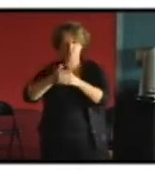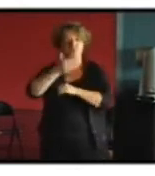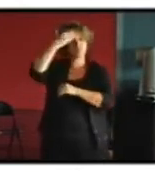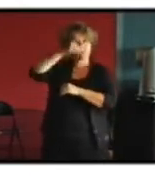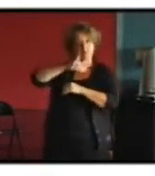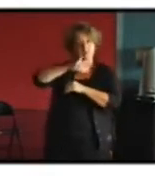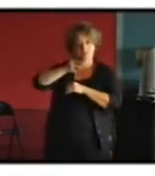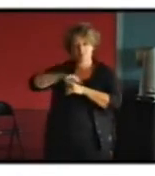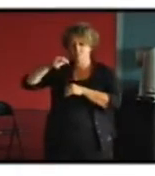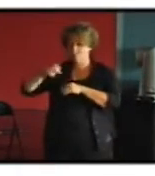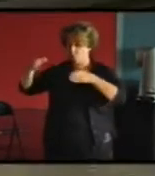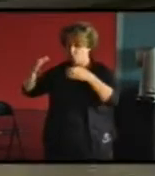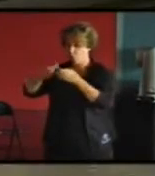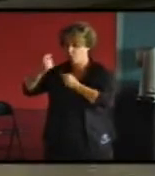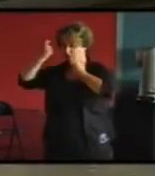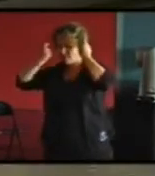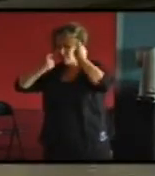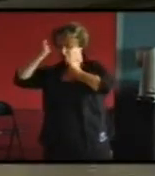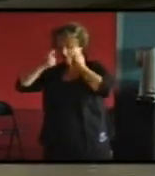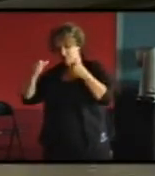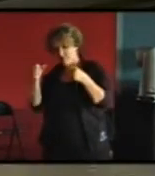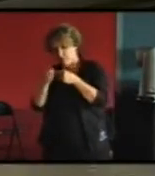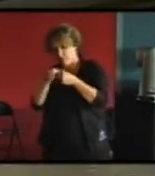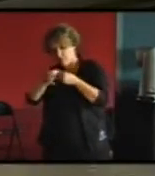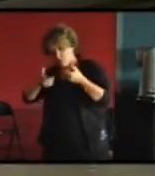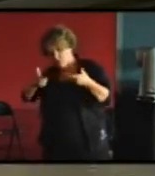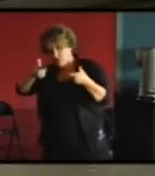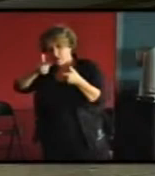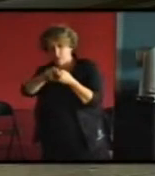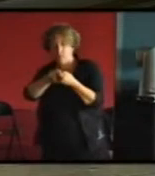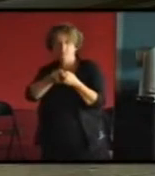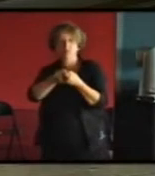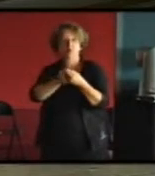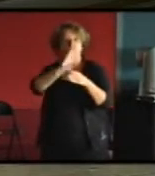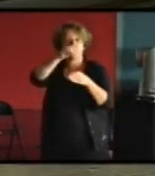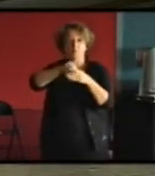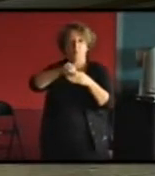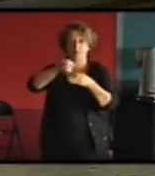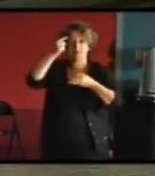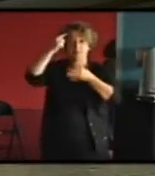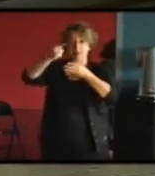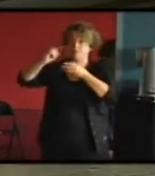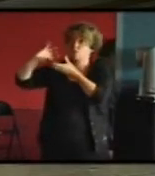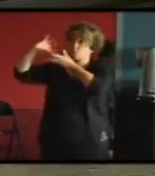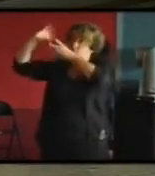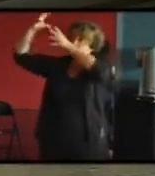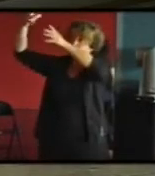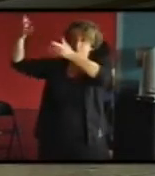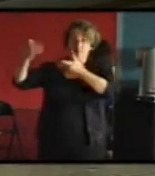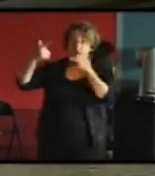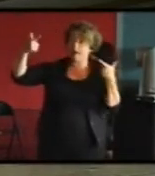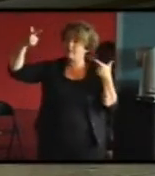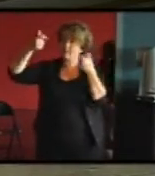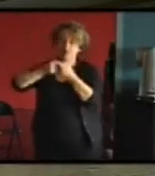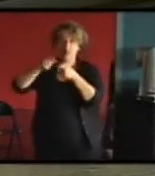faits là-dessus et donc on va vers une transformation des bâtiments y compris pour les adapter au climat et les adapter au climat non pas seulement pour l